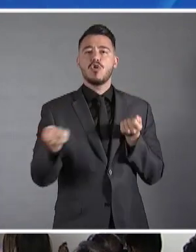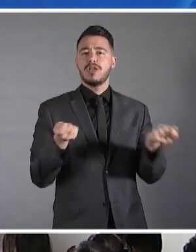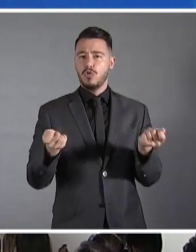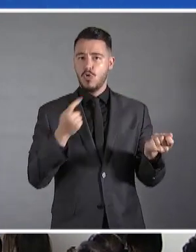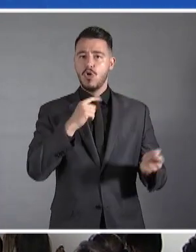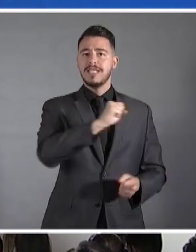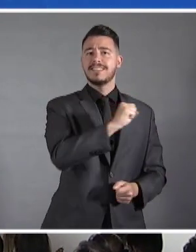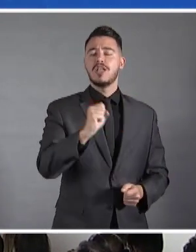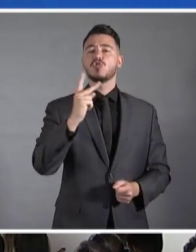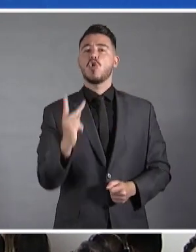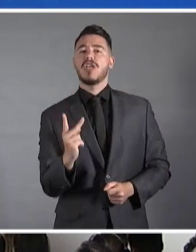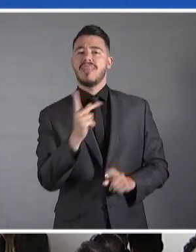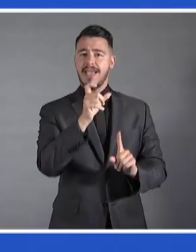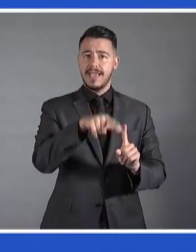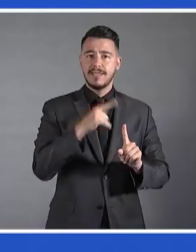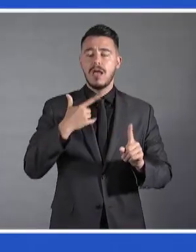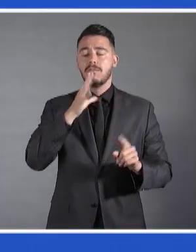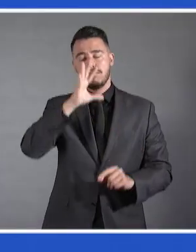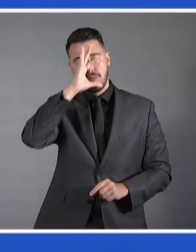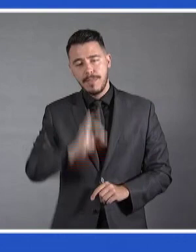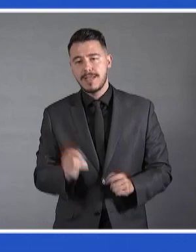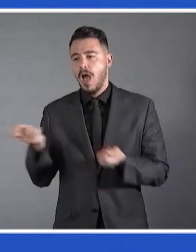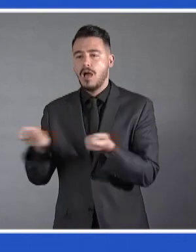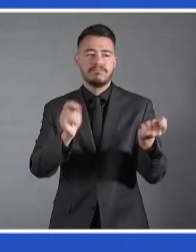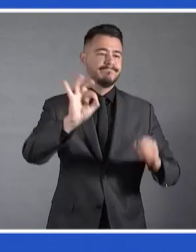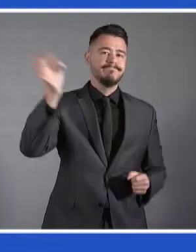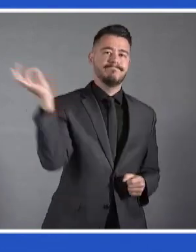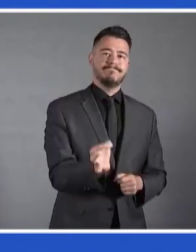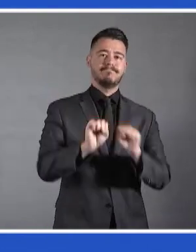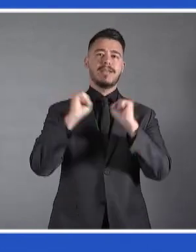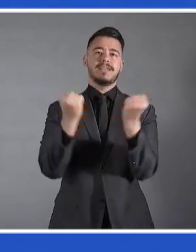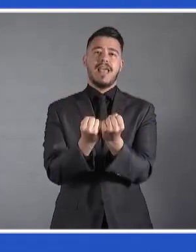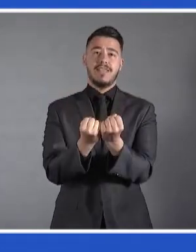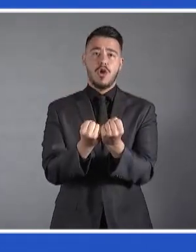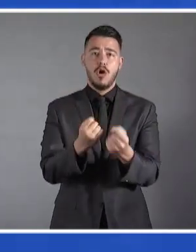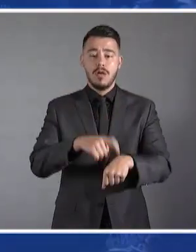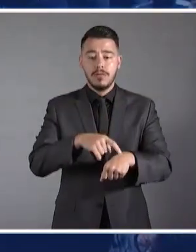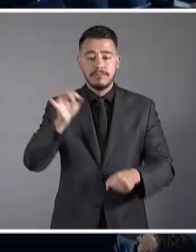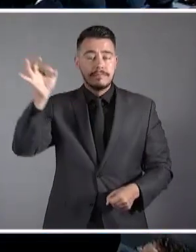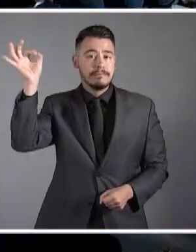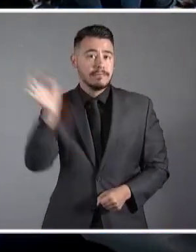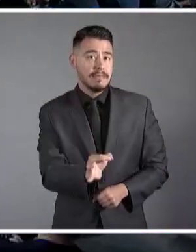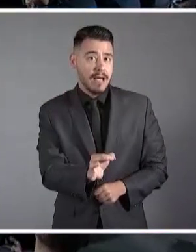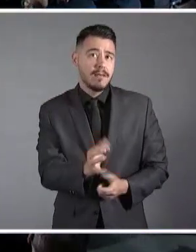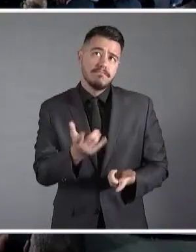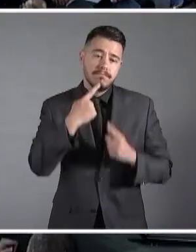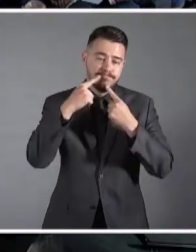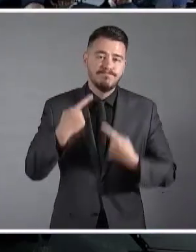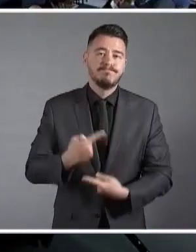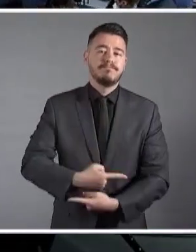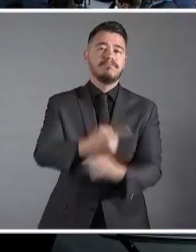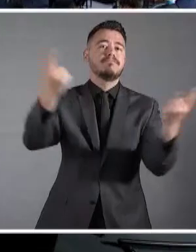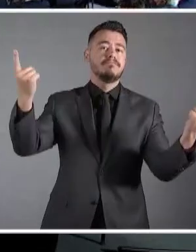την εξαίρετη διοργάνωση αυτού του καταπληκτικού συνεδρίου, που σημειολογικά, κύριε Πρόεδρε, θέλει ένα μήνυμα γενικότερο για